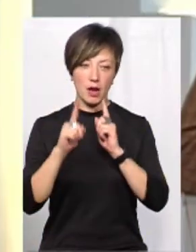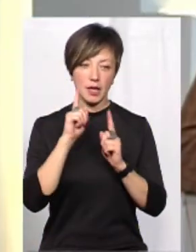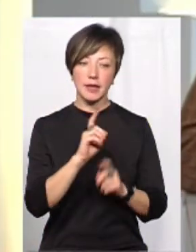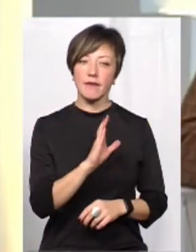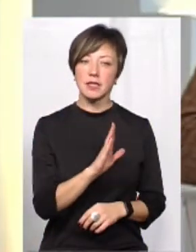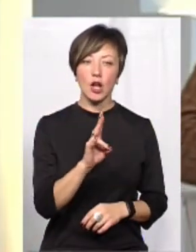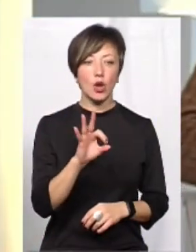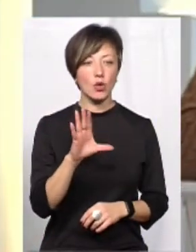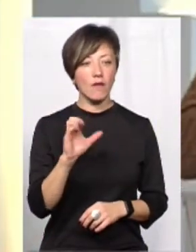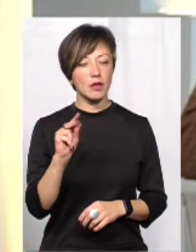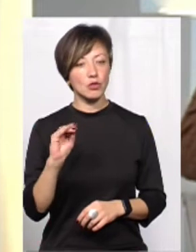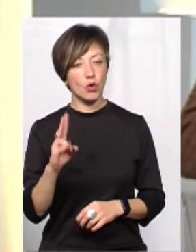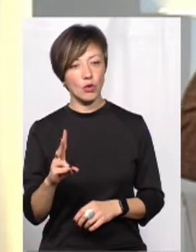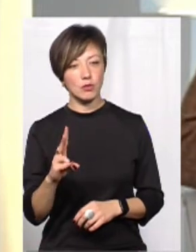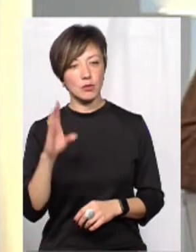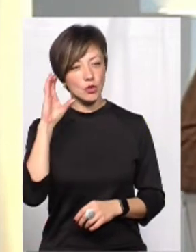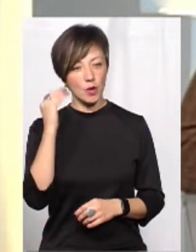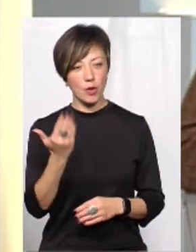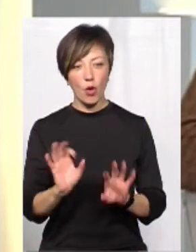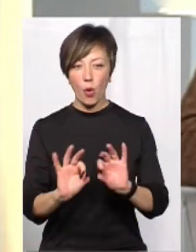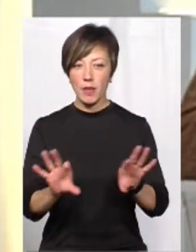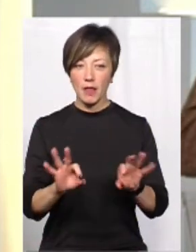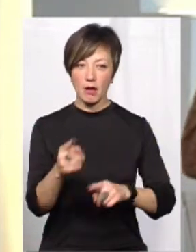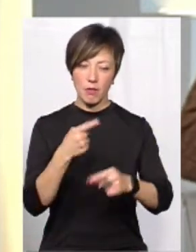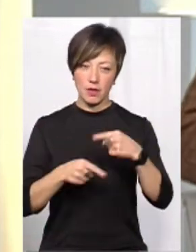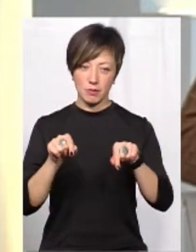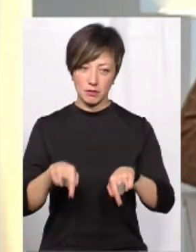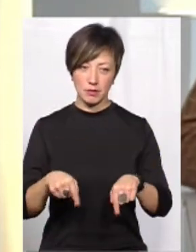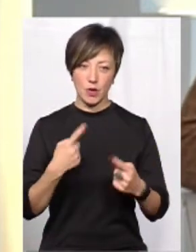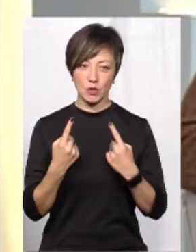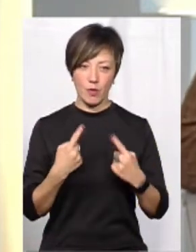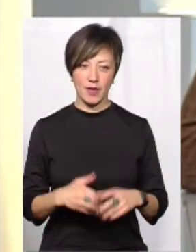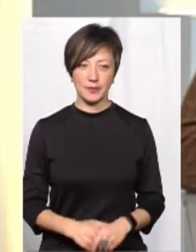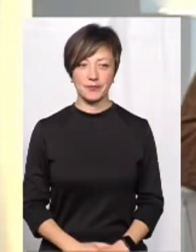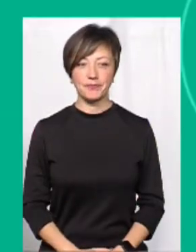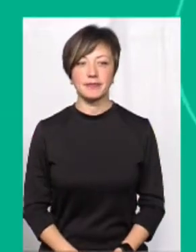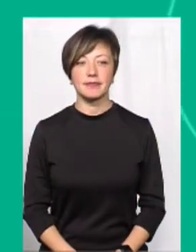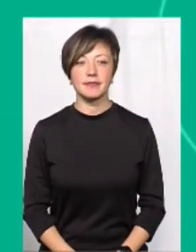ради Василь Новачок. Послухаємо його коментар і повернемося до нашої розмови.